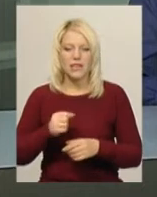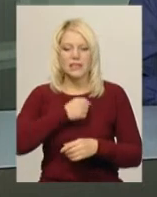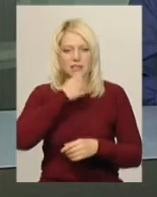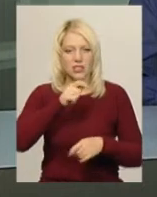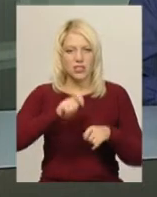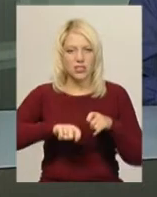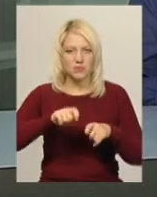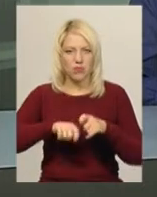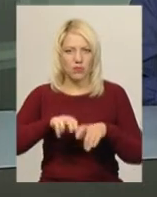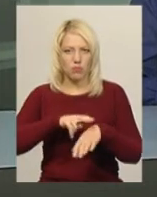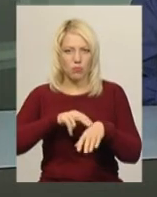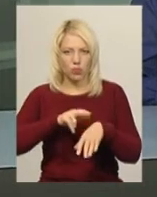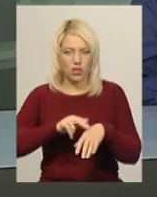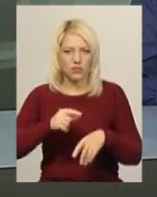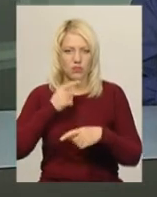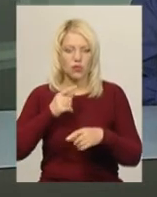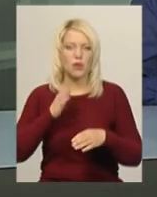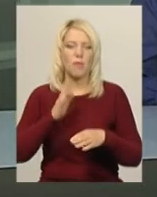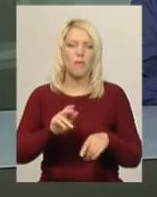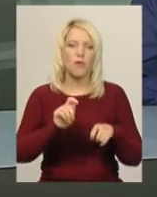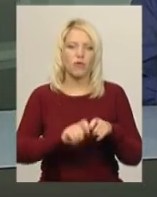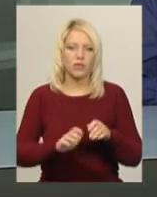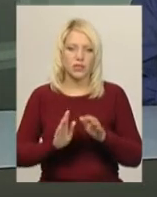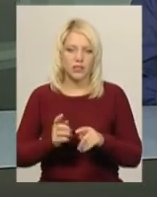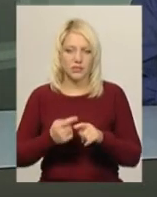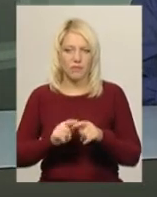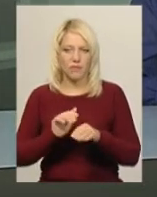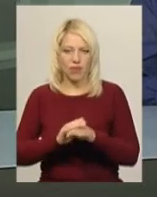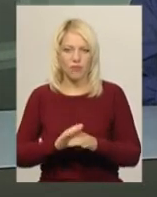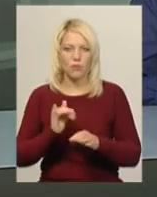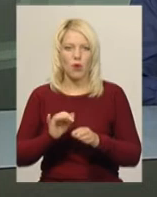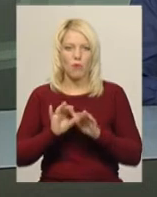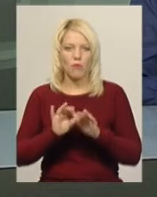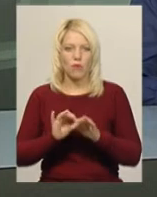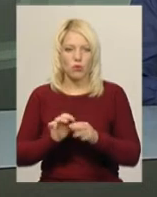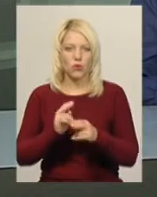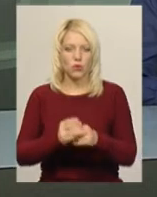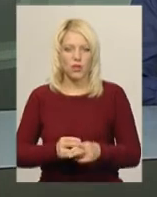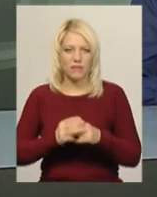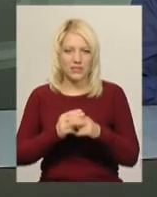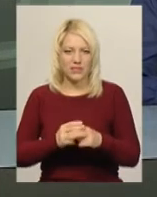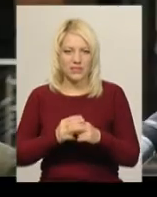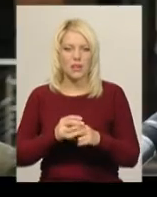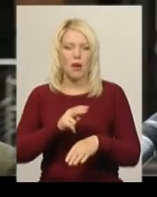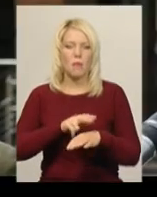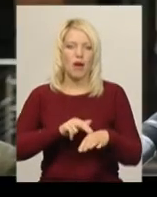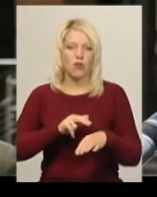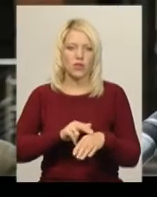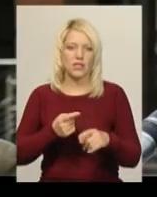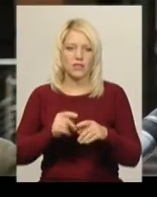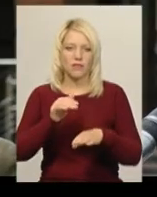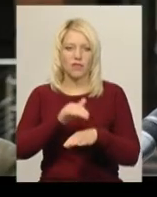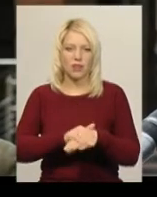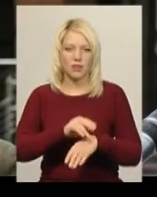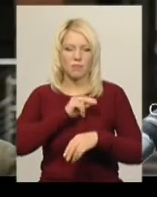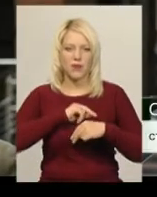поліції Олег Поворознюк каже, перевірку за цим фактом наразі проводять Дунаєвецькі правоохоронці. За даним фактом,